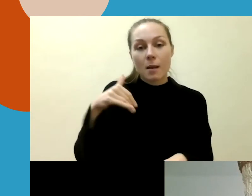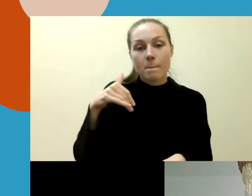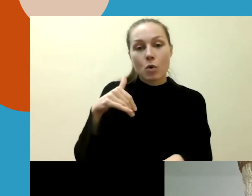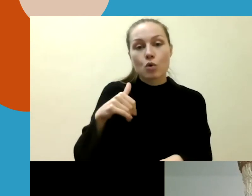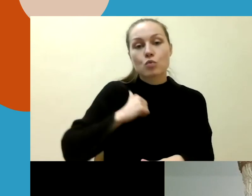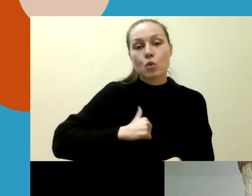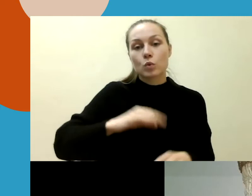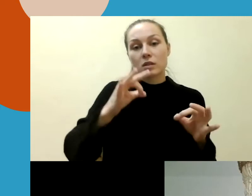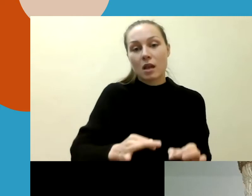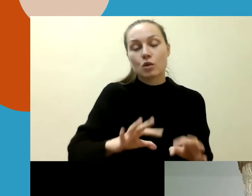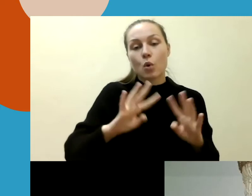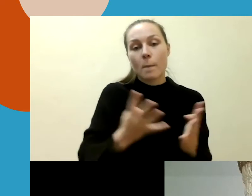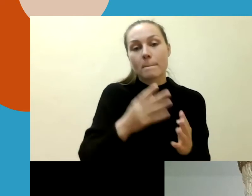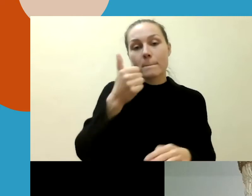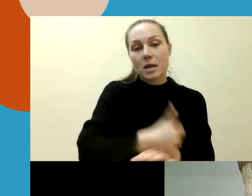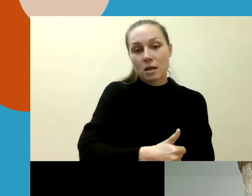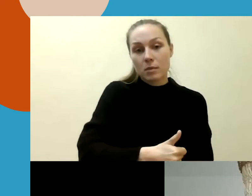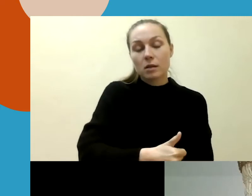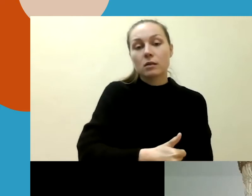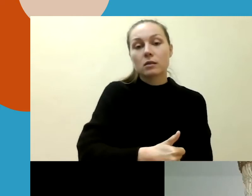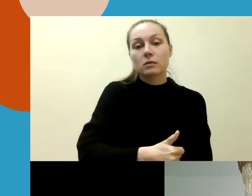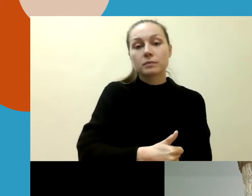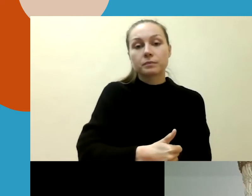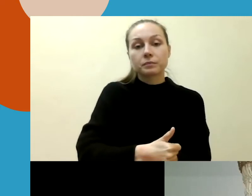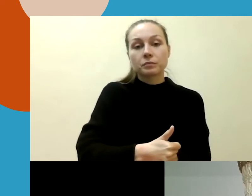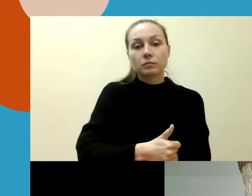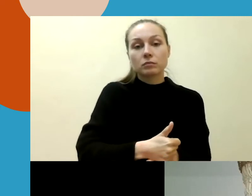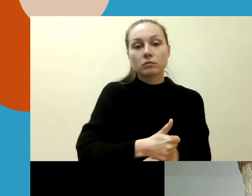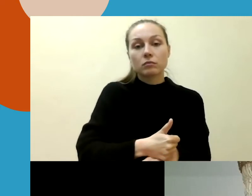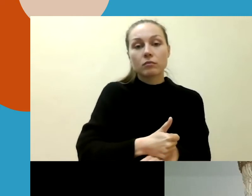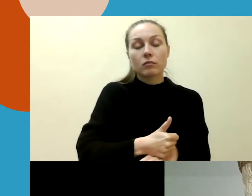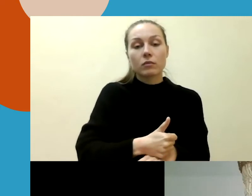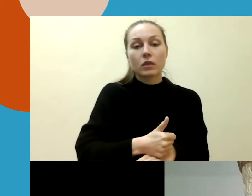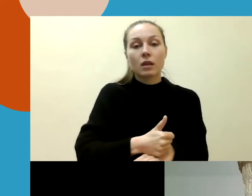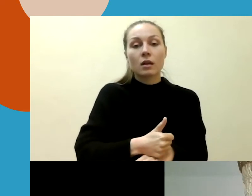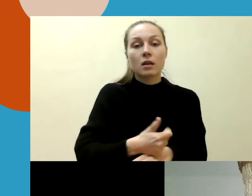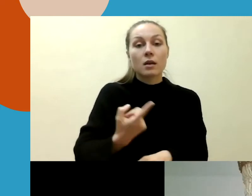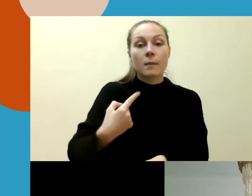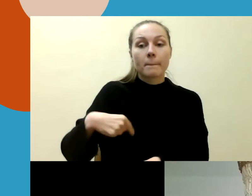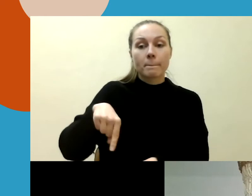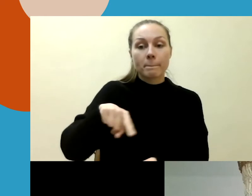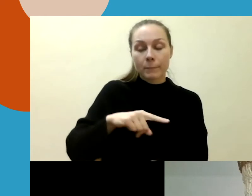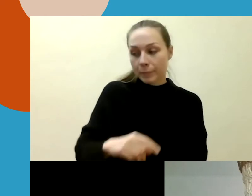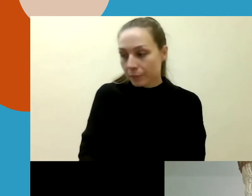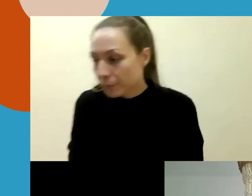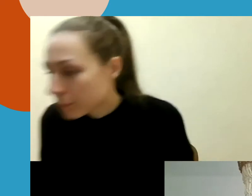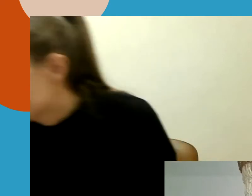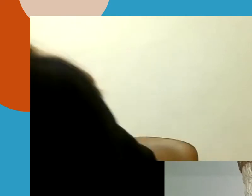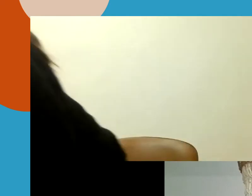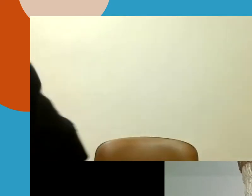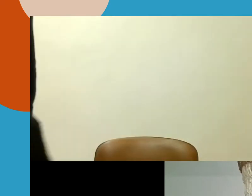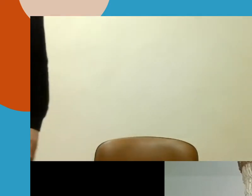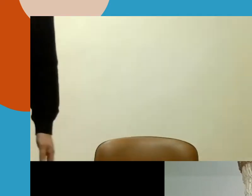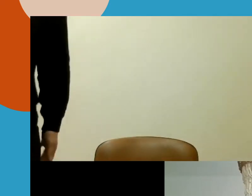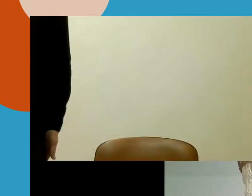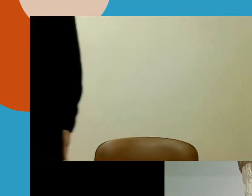teisų komiteto pirmininkas dalyvauštum e-kurso kūrimi, ir kai mes, aš apie šitą kursą pasakau,